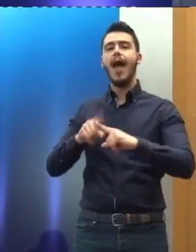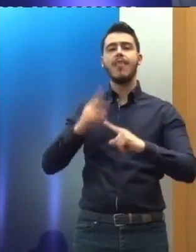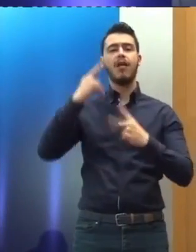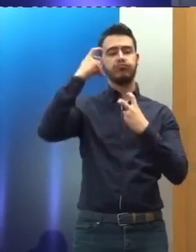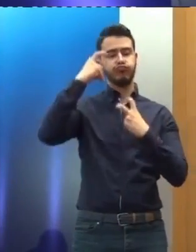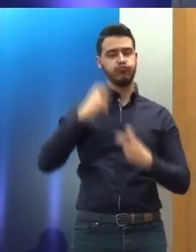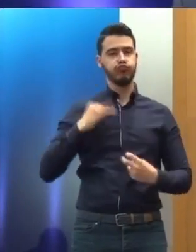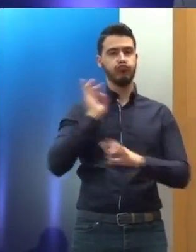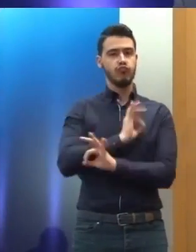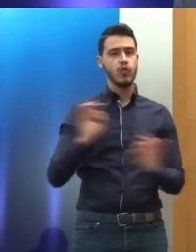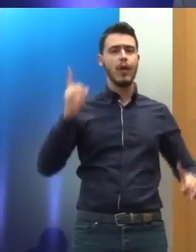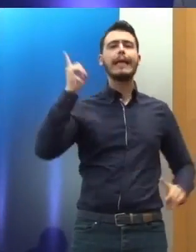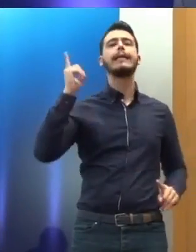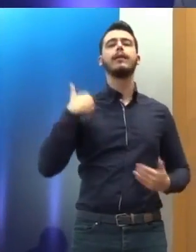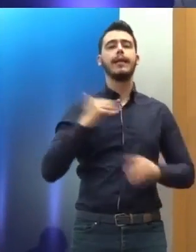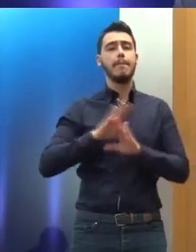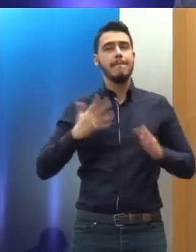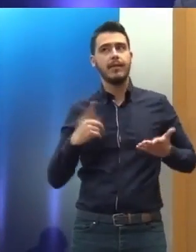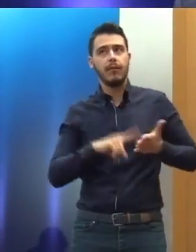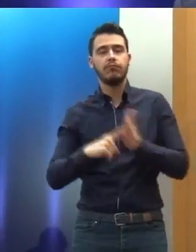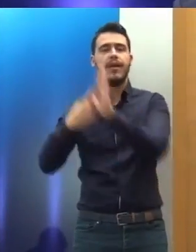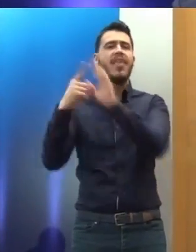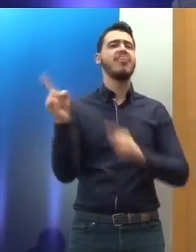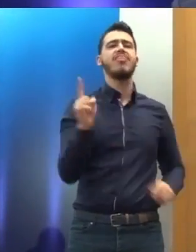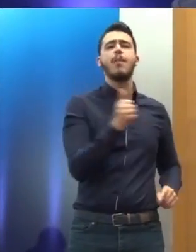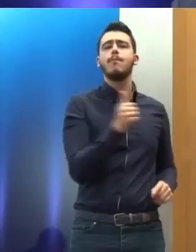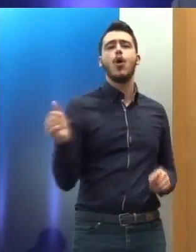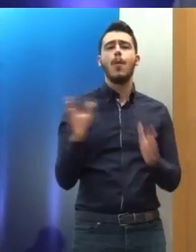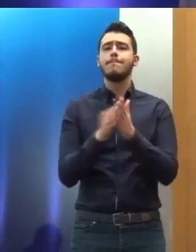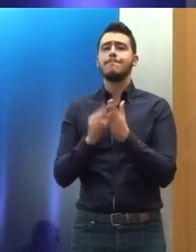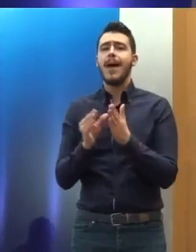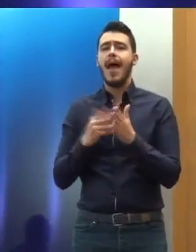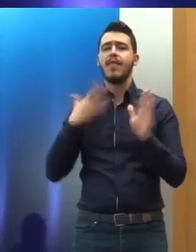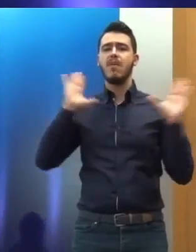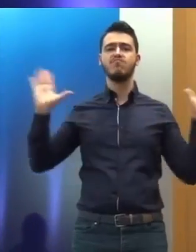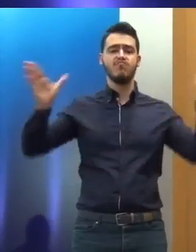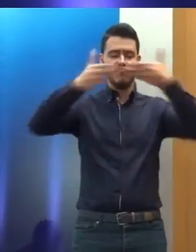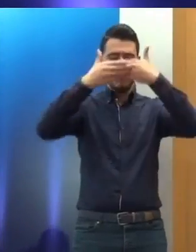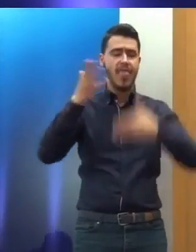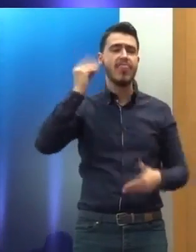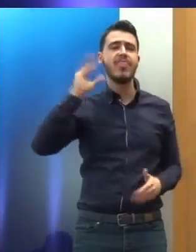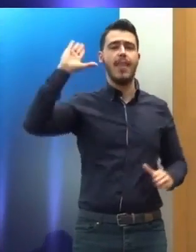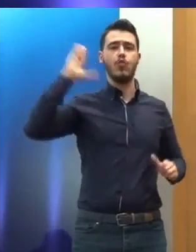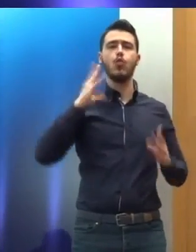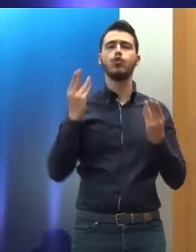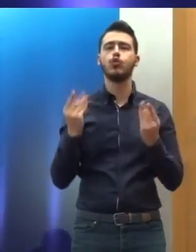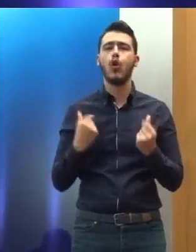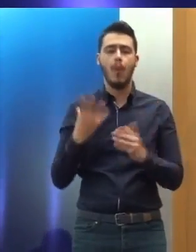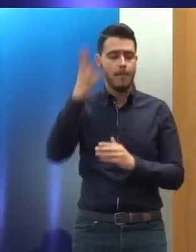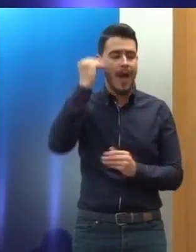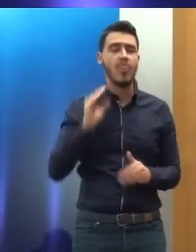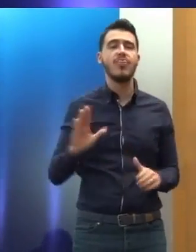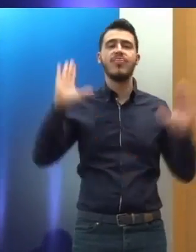αυτό το σύνδρομο της κατζόχυλου, δηλαδή όταν ακούει κάτι αρνητικό να κλείνεται και να μείνεται, χωρίς φυσικά